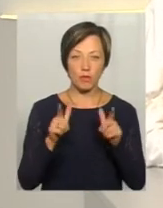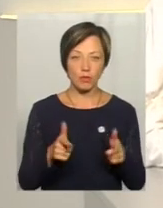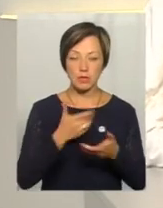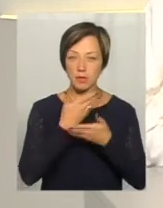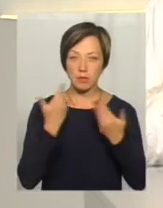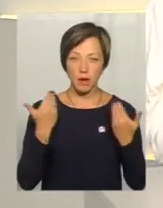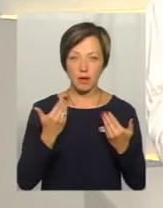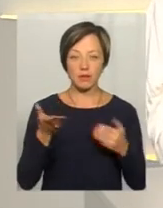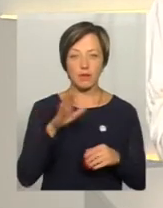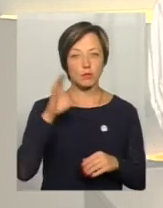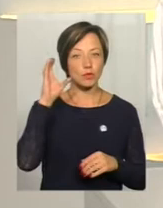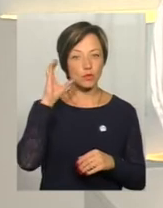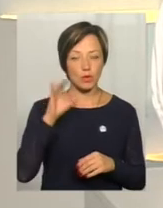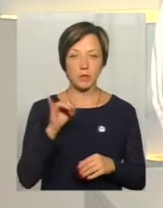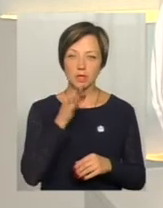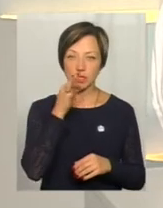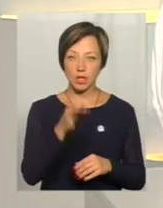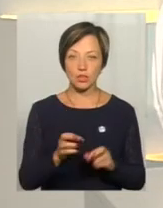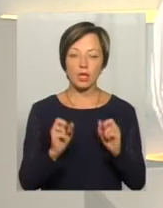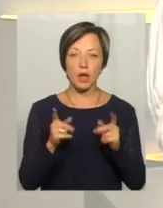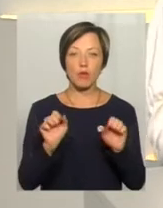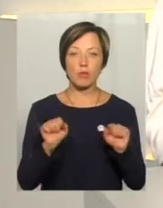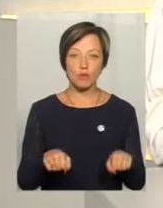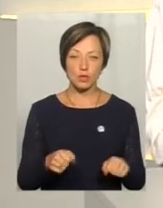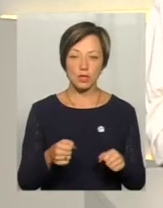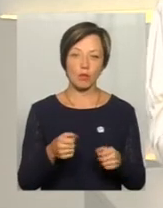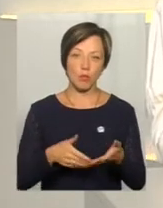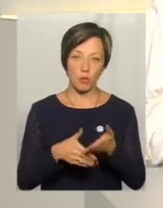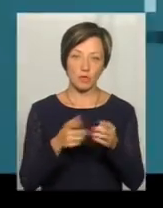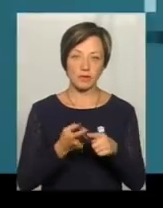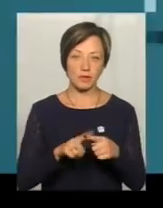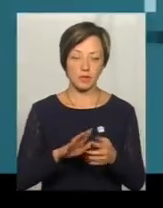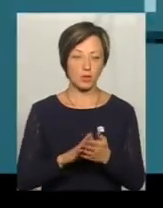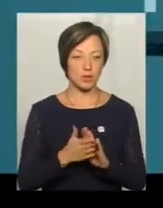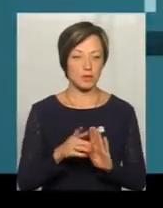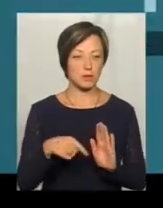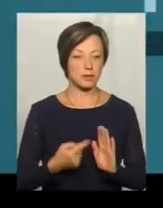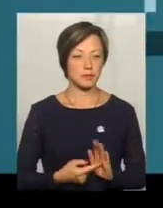немає. Давайте його послухаємо і скажете, як можна зарадити у цій ситуації. Прошу.